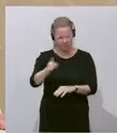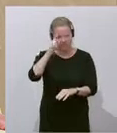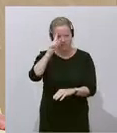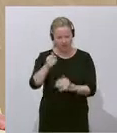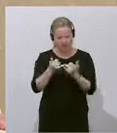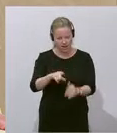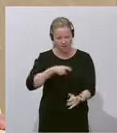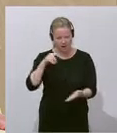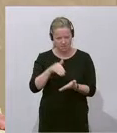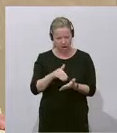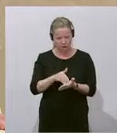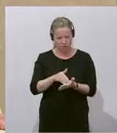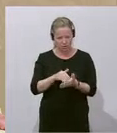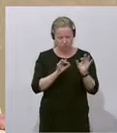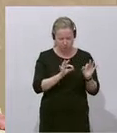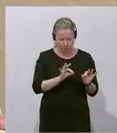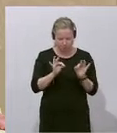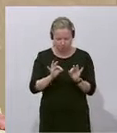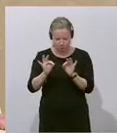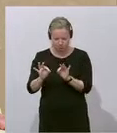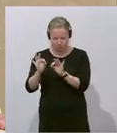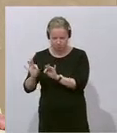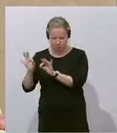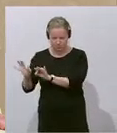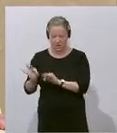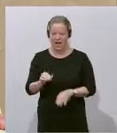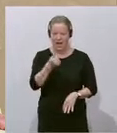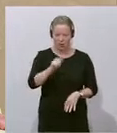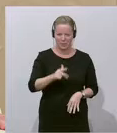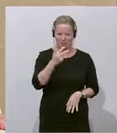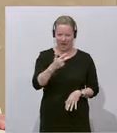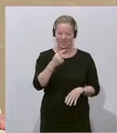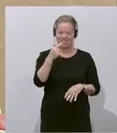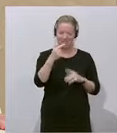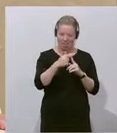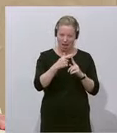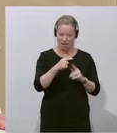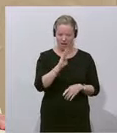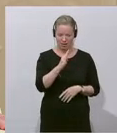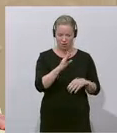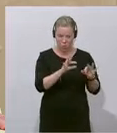man mit der Übertragungsgeschwindigkeit von Tor 1,3 Terabyte auf einen anderen Server überträgt?